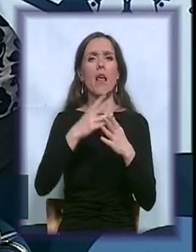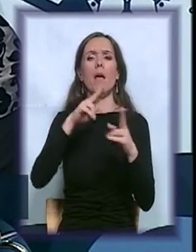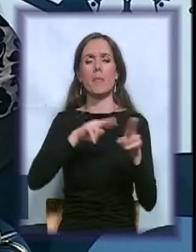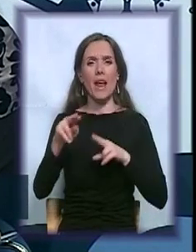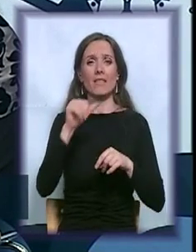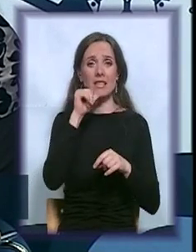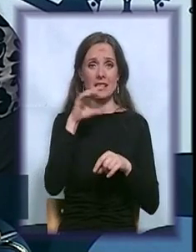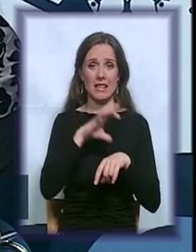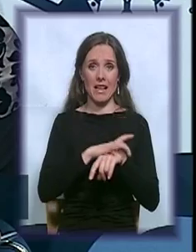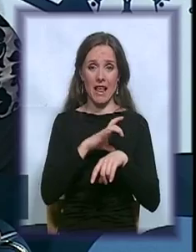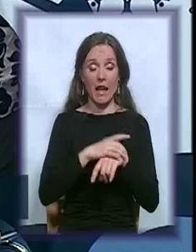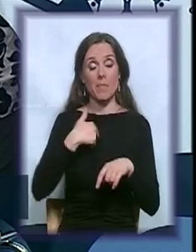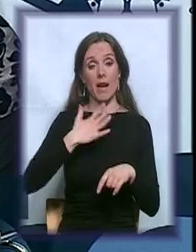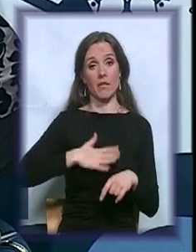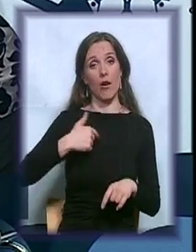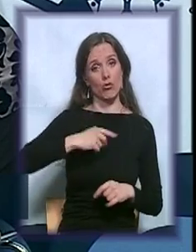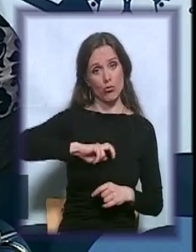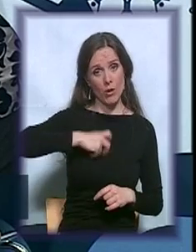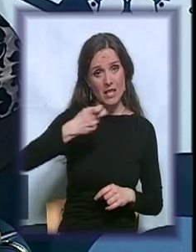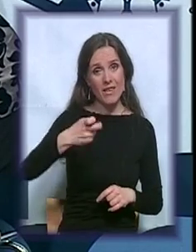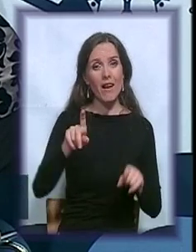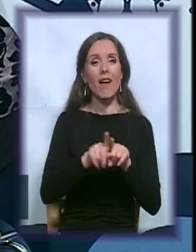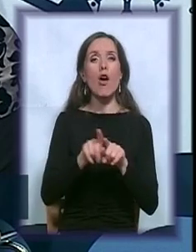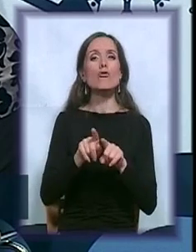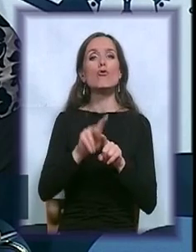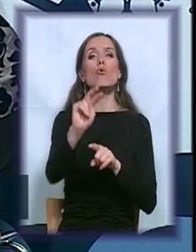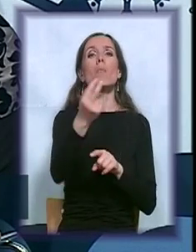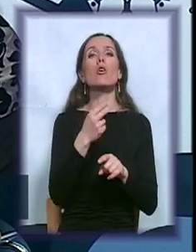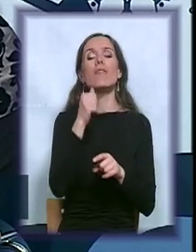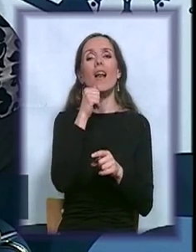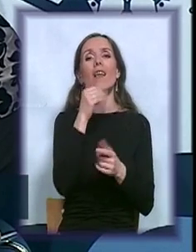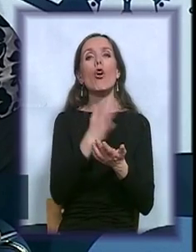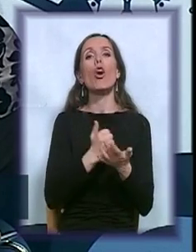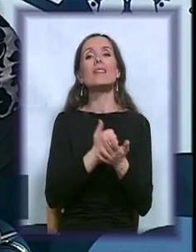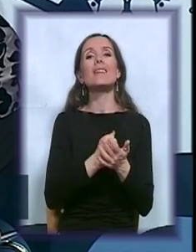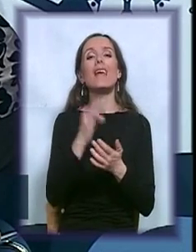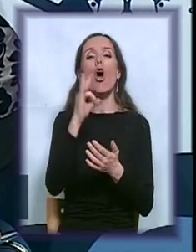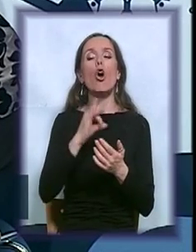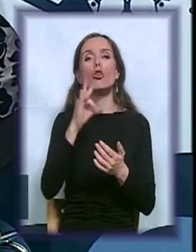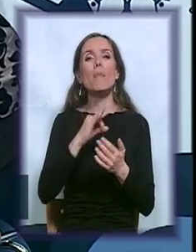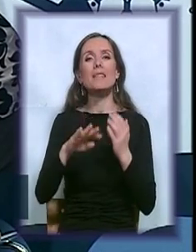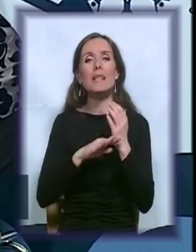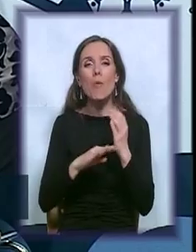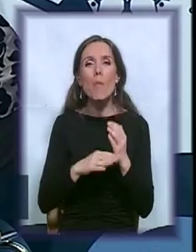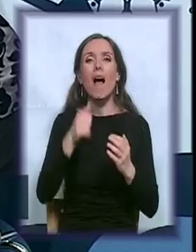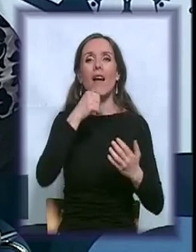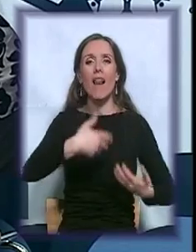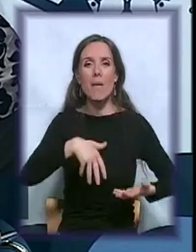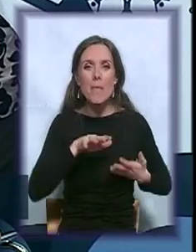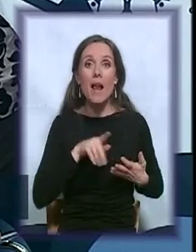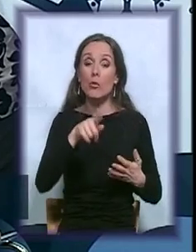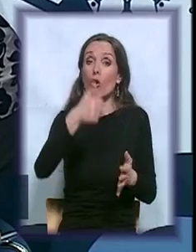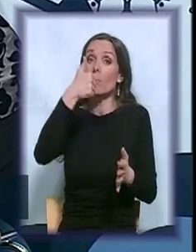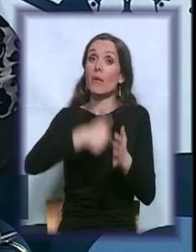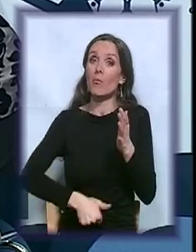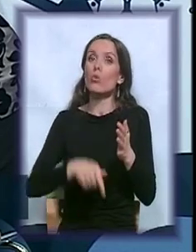da su i nas pozvali, kao što su pozvali korisnice u ortopedkih pomagala, pelena. To je prvi put i počeli